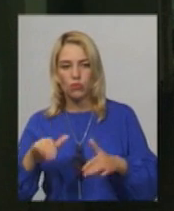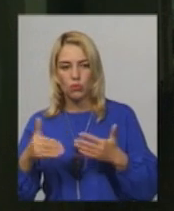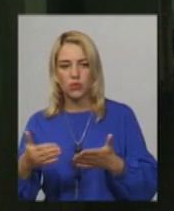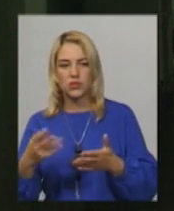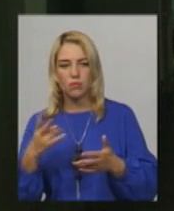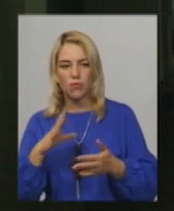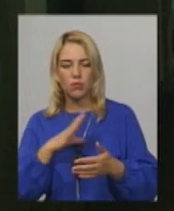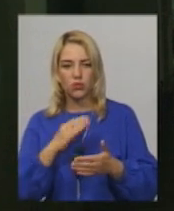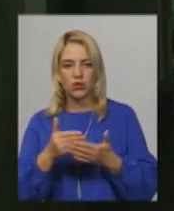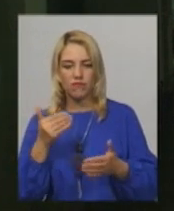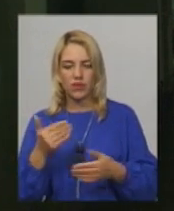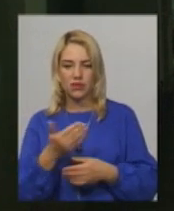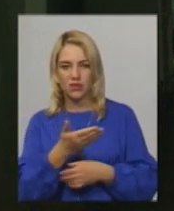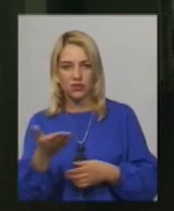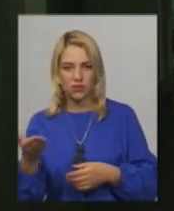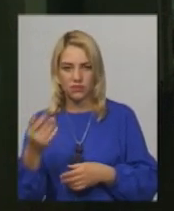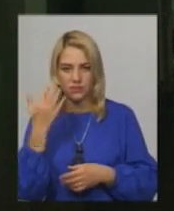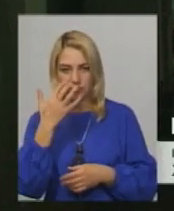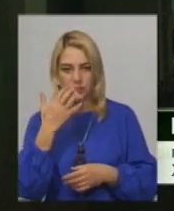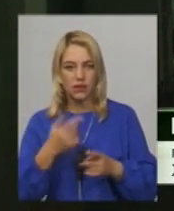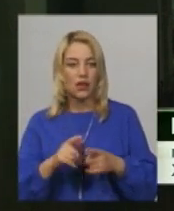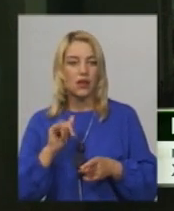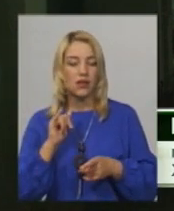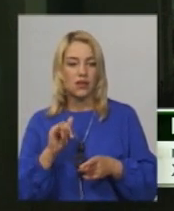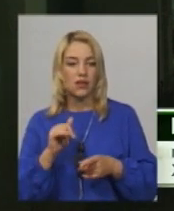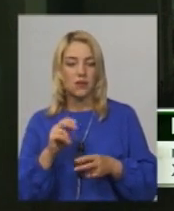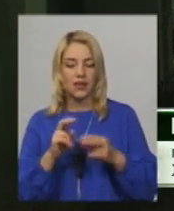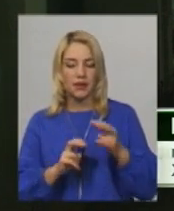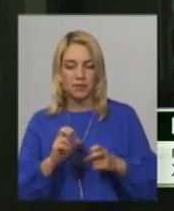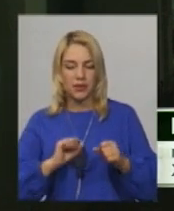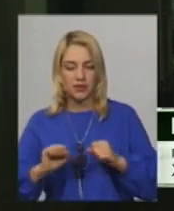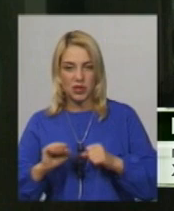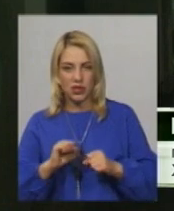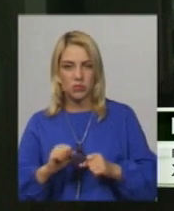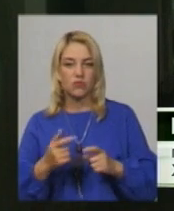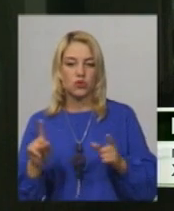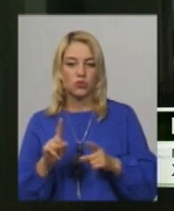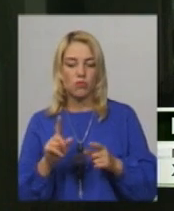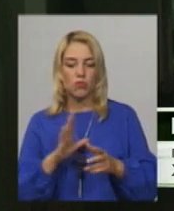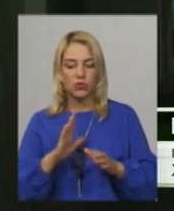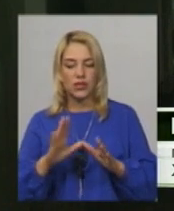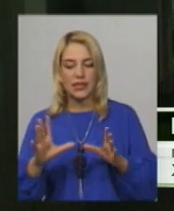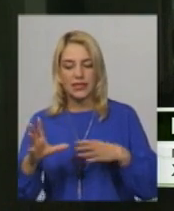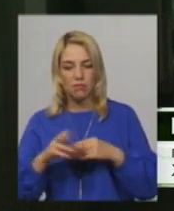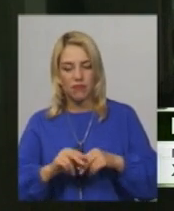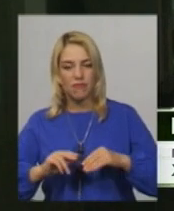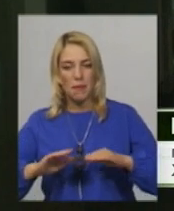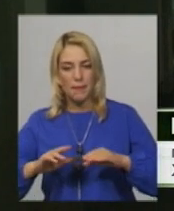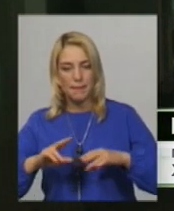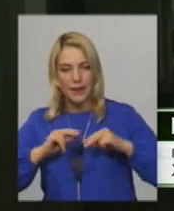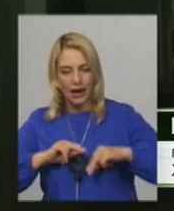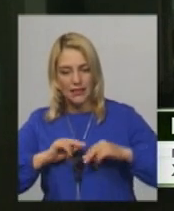Якщо в керівництву підприємства, де ми зараз є, будуть пропозиції по співпраці, ми ці